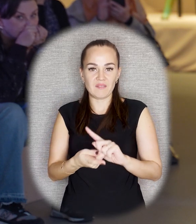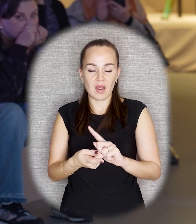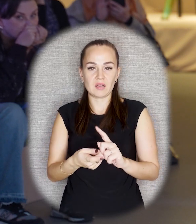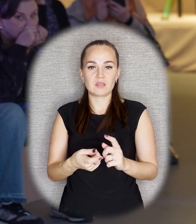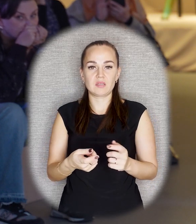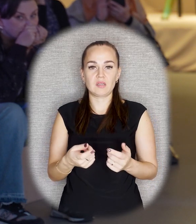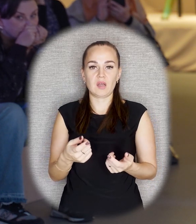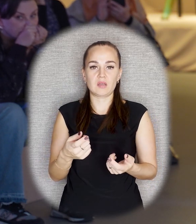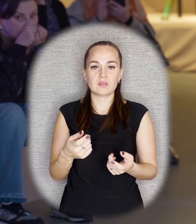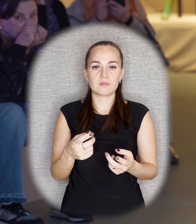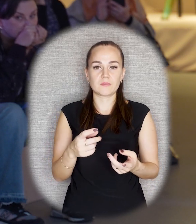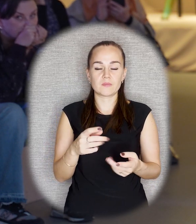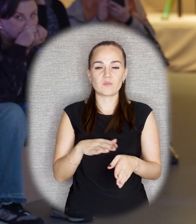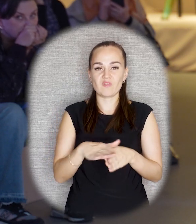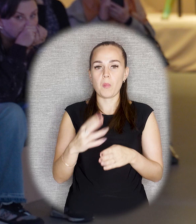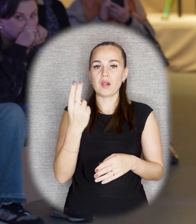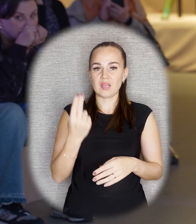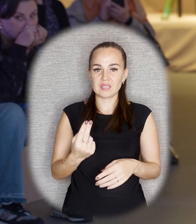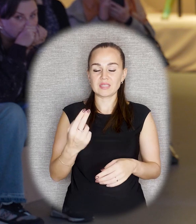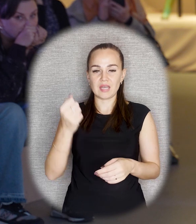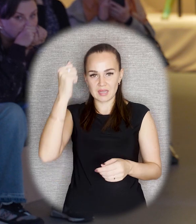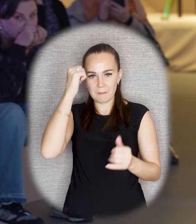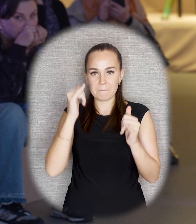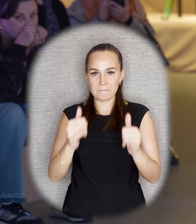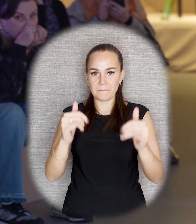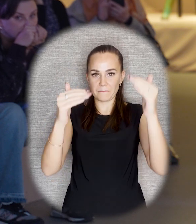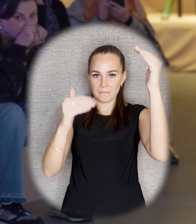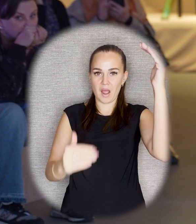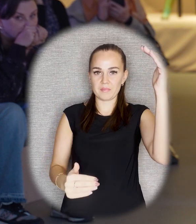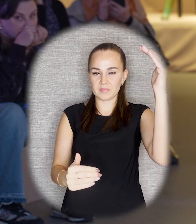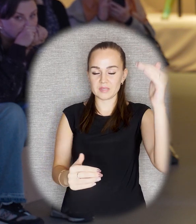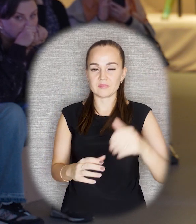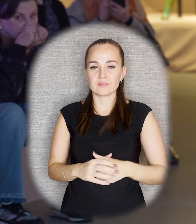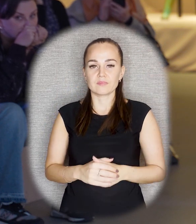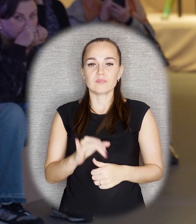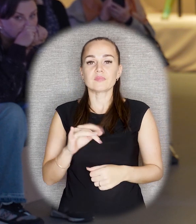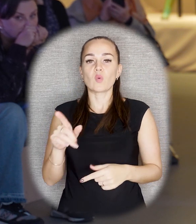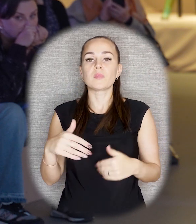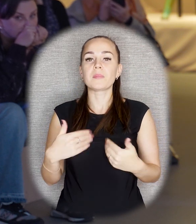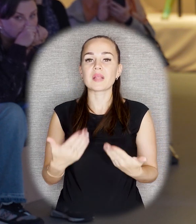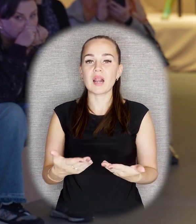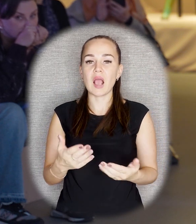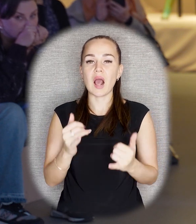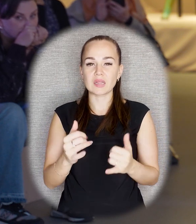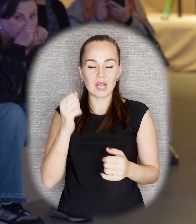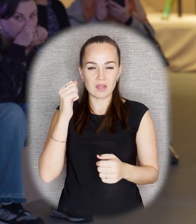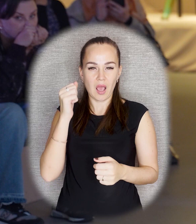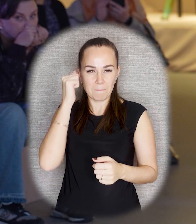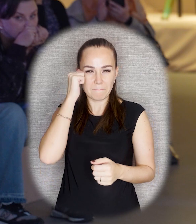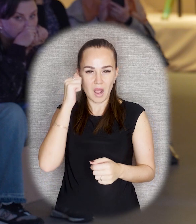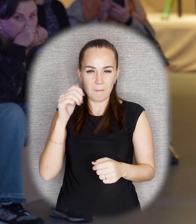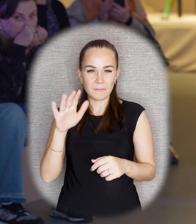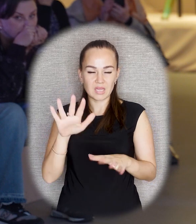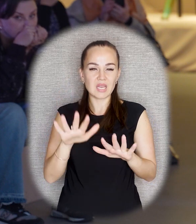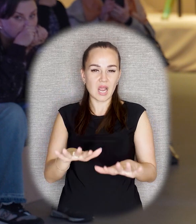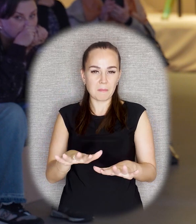двухфигурный полноценный памятник. И Гинзбург предлагал для памятника место в